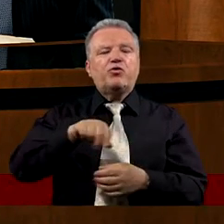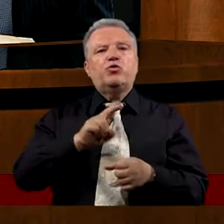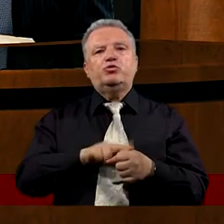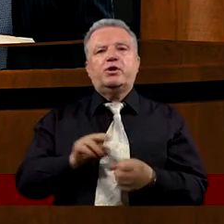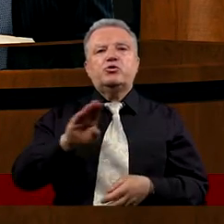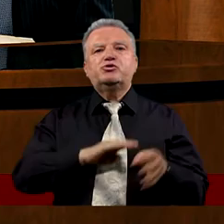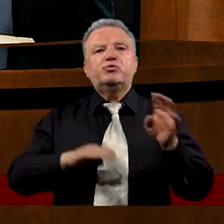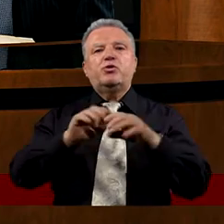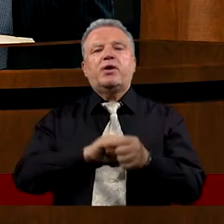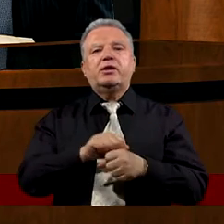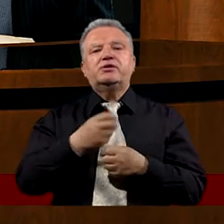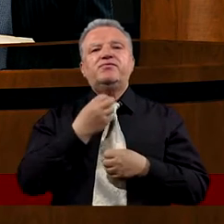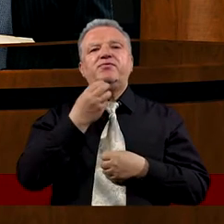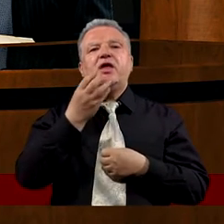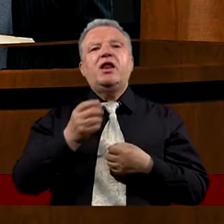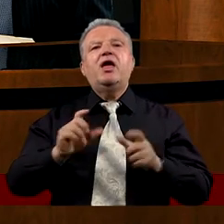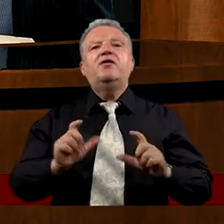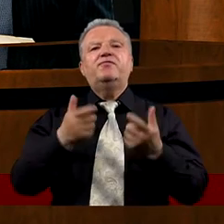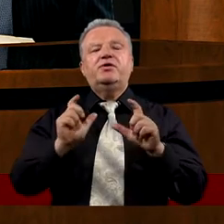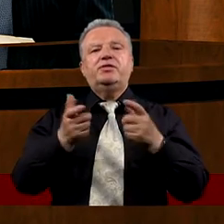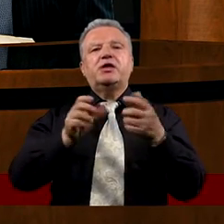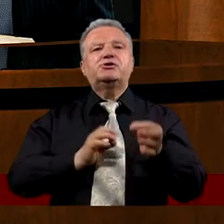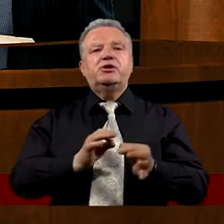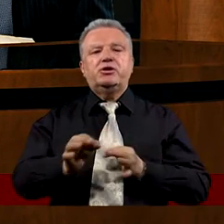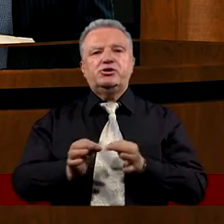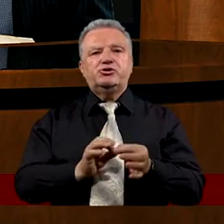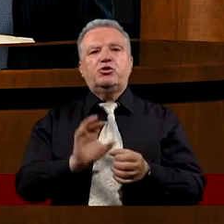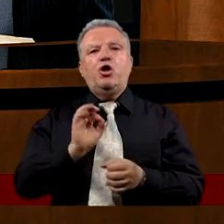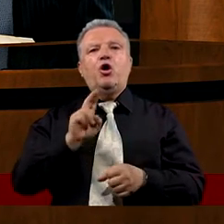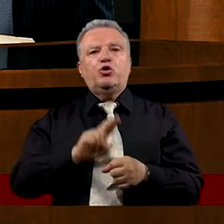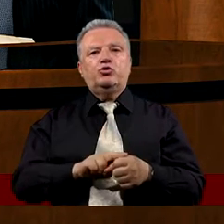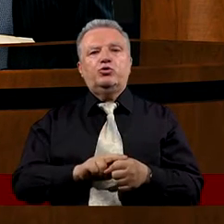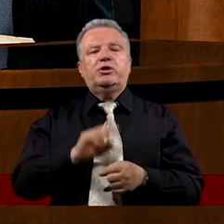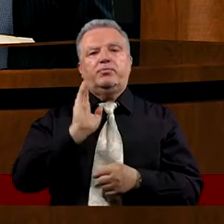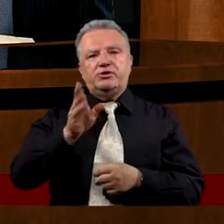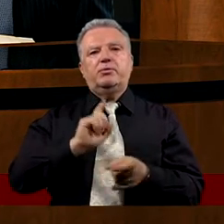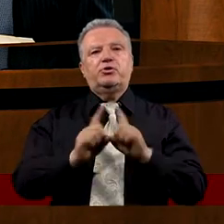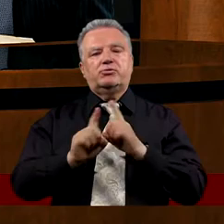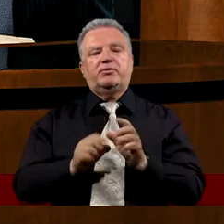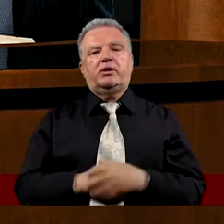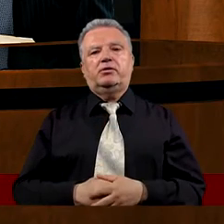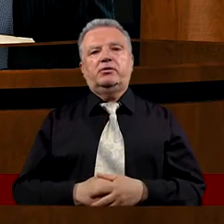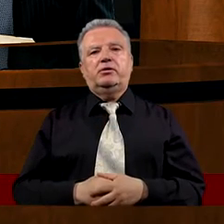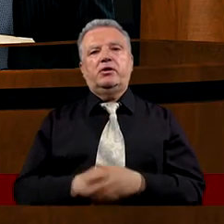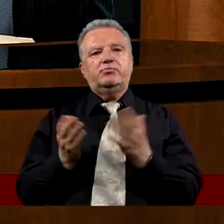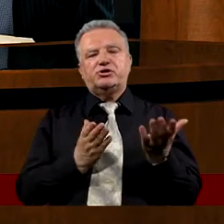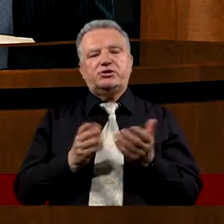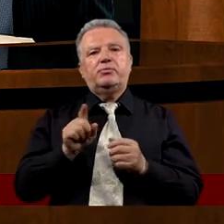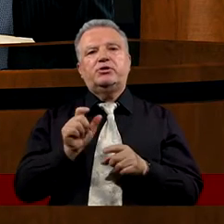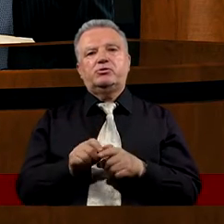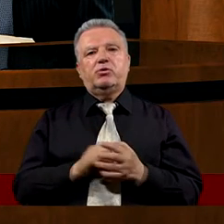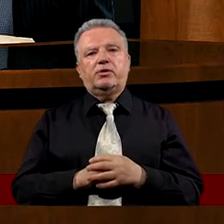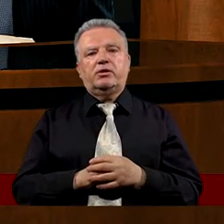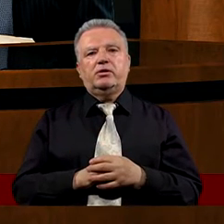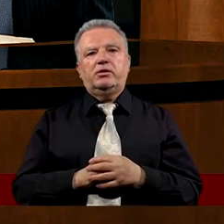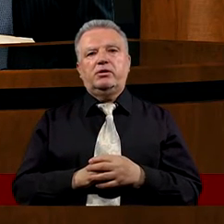wokół którego zbudowanych jest wiele tych wydarzeń, wiele tych historii, o których za chwilkę będziemy rozmawiać. Przeczytajmy